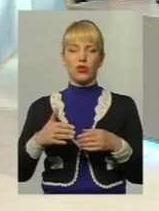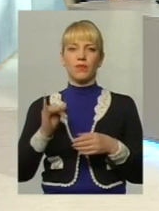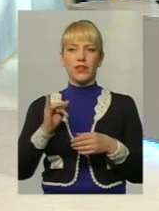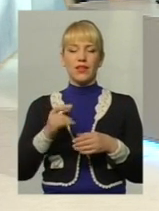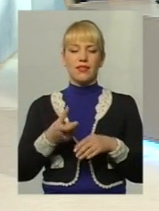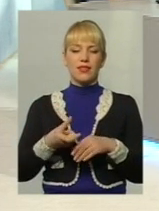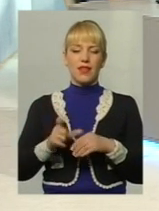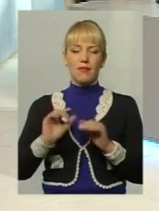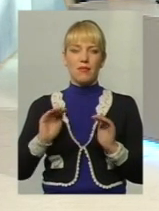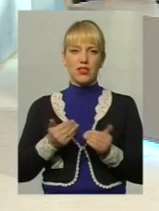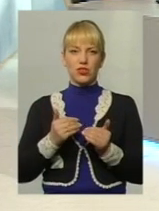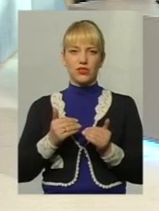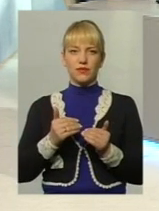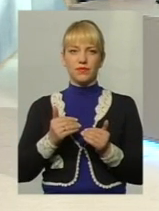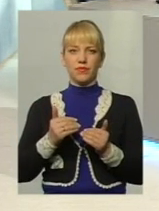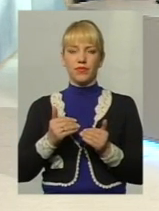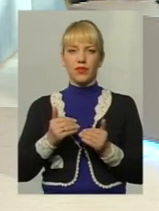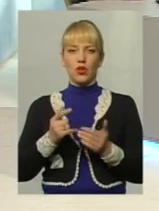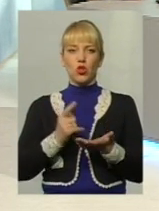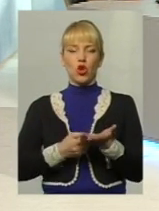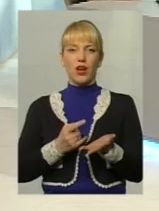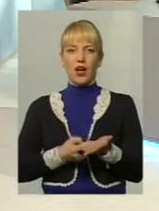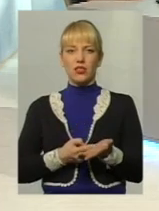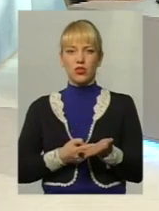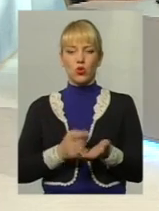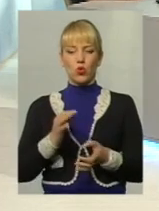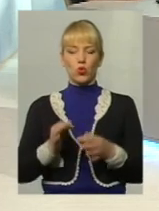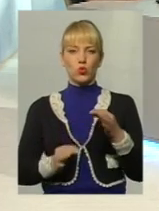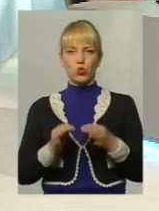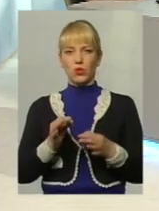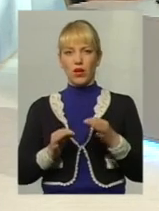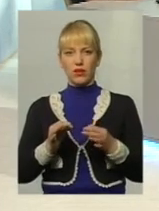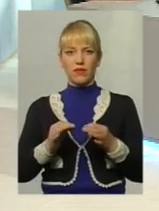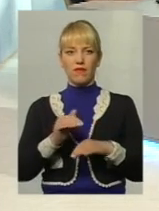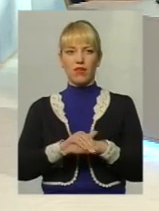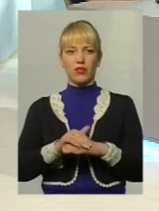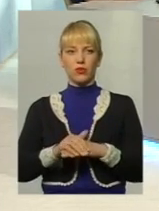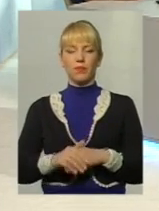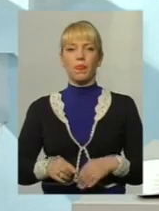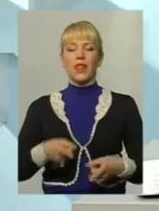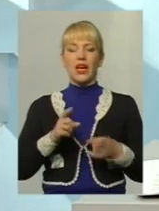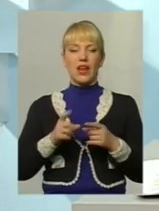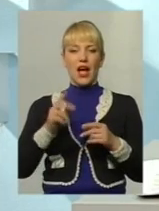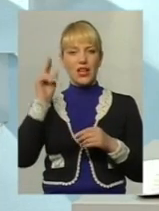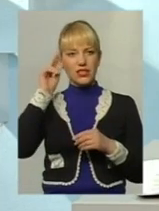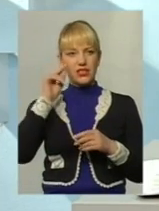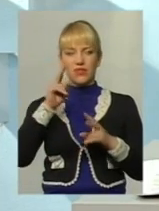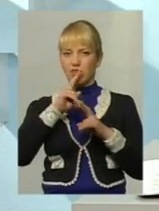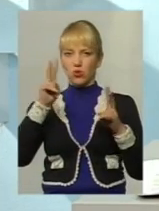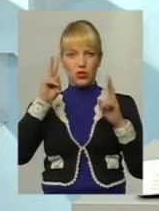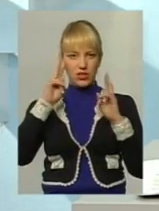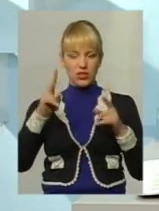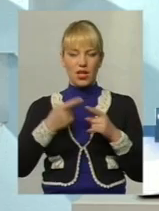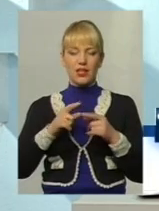найменш, скажімо, доказаного у судах факту. Реальні цифри не знає ніхто. Насилля